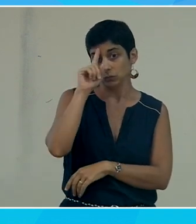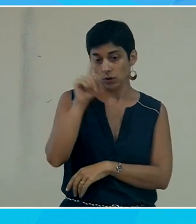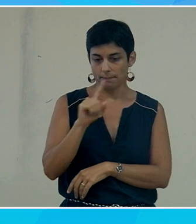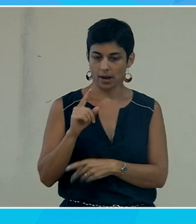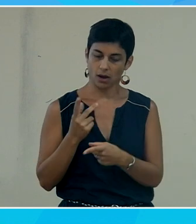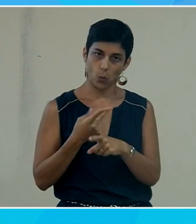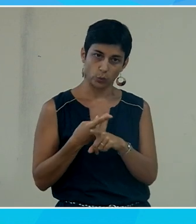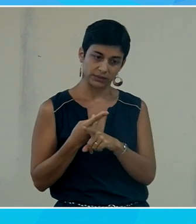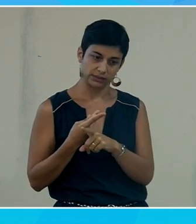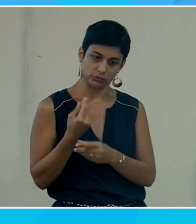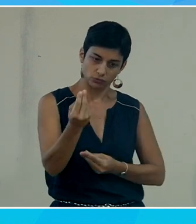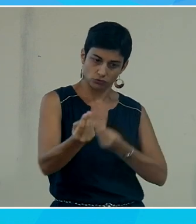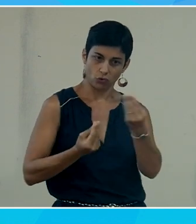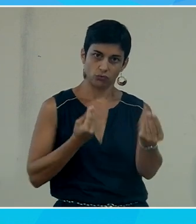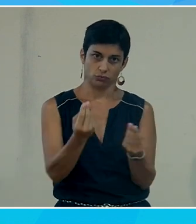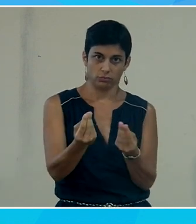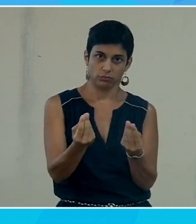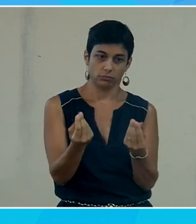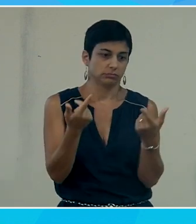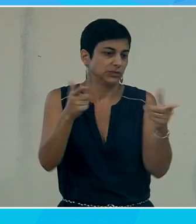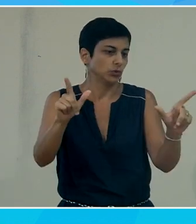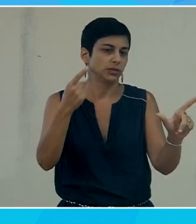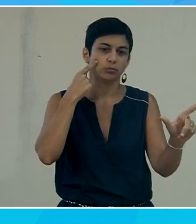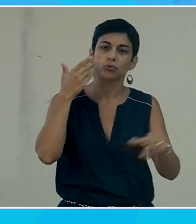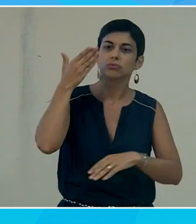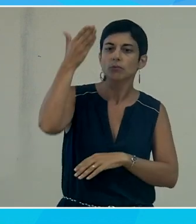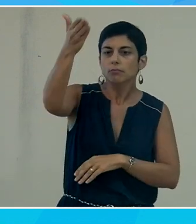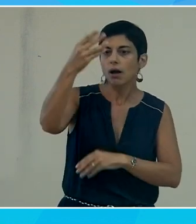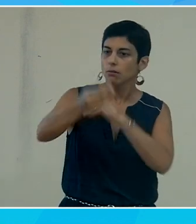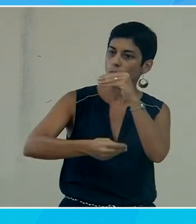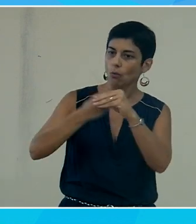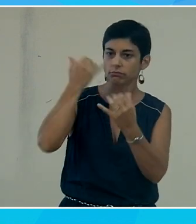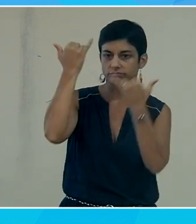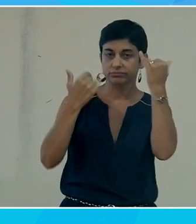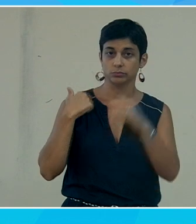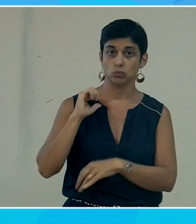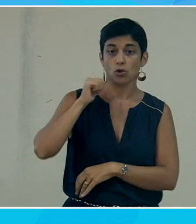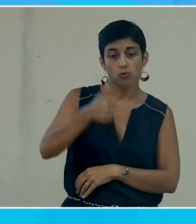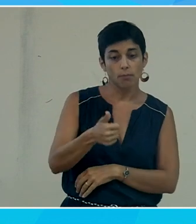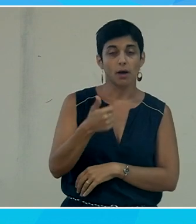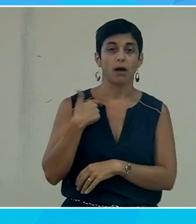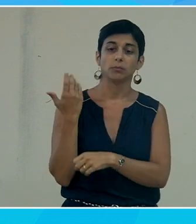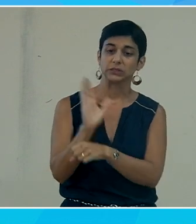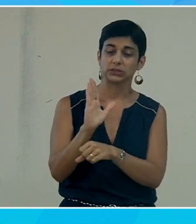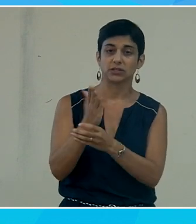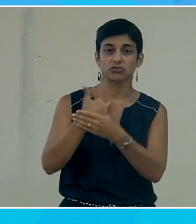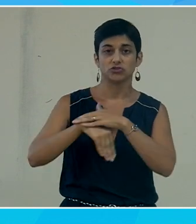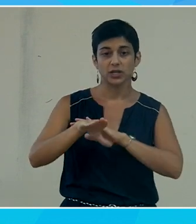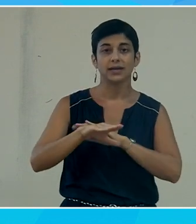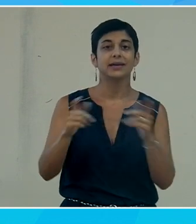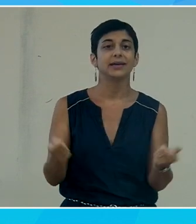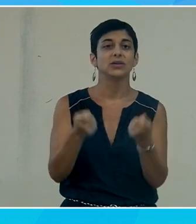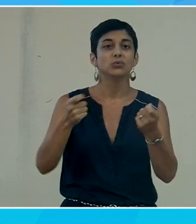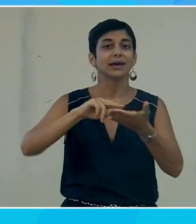à tous pour envisager le monde de demain moi demain je vais faire une présentation à Educatech donc dans le salon de l'éducation qui a lieu